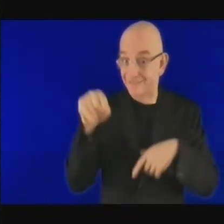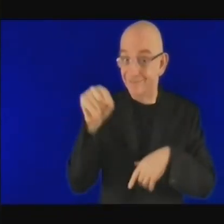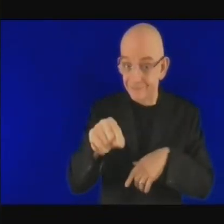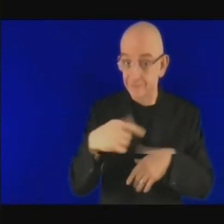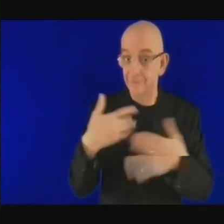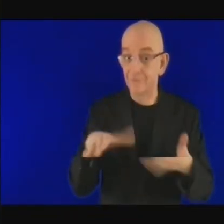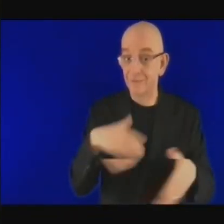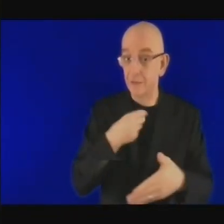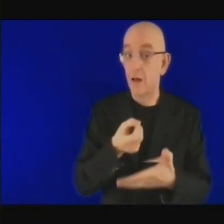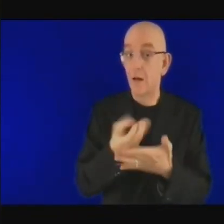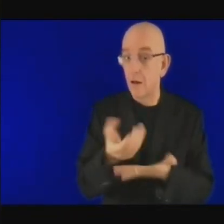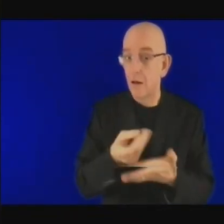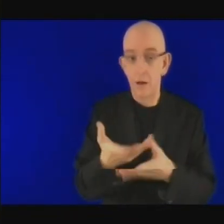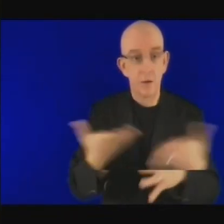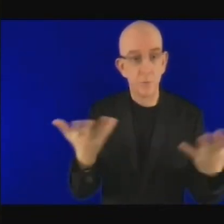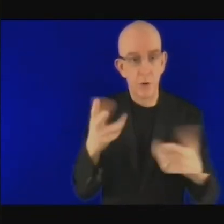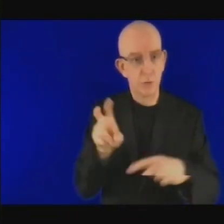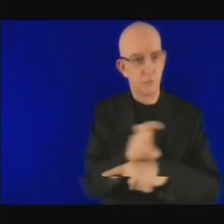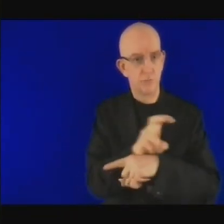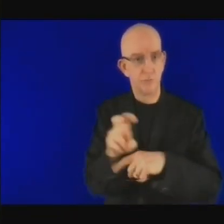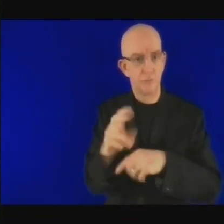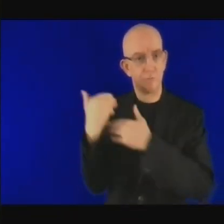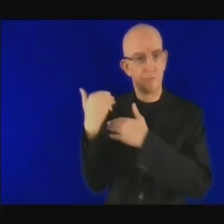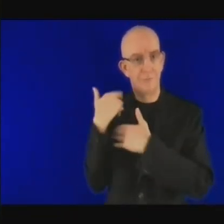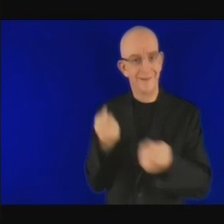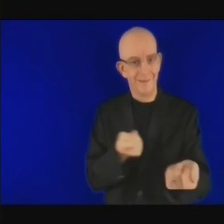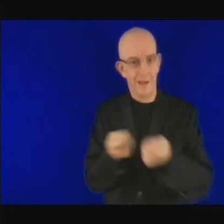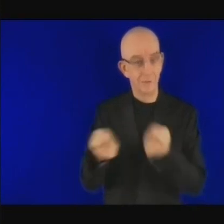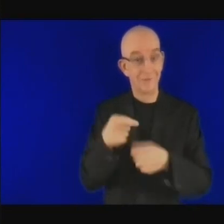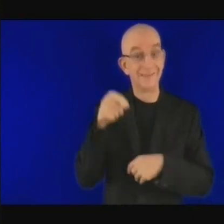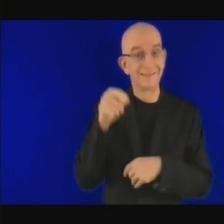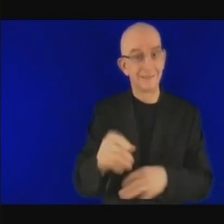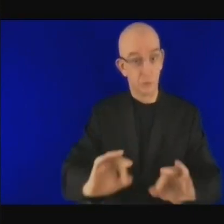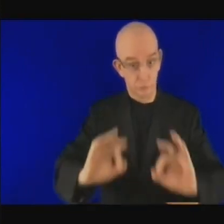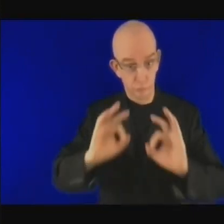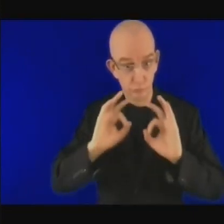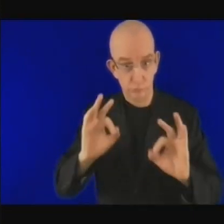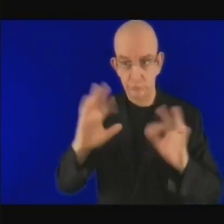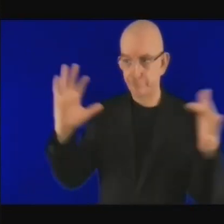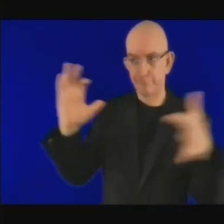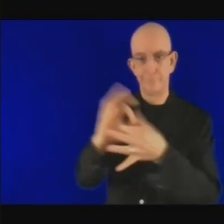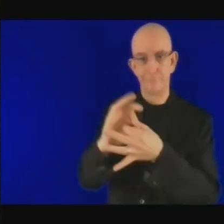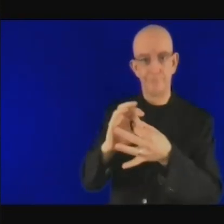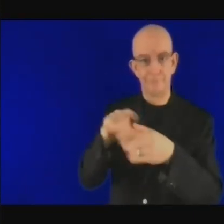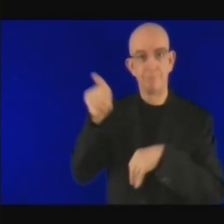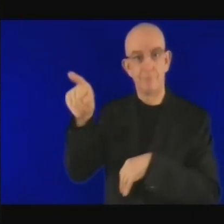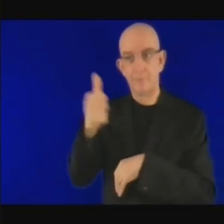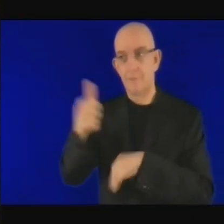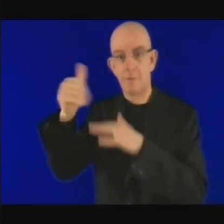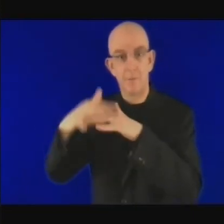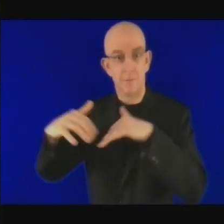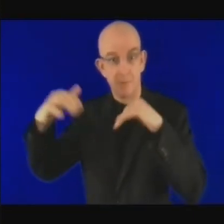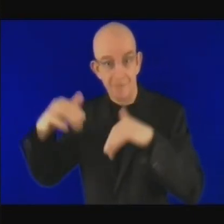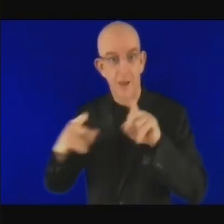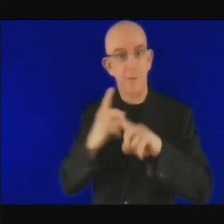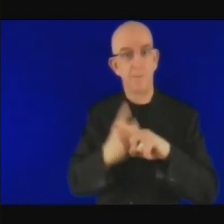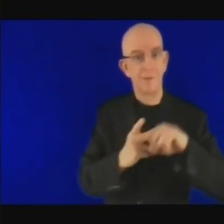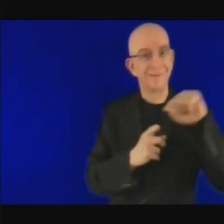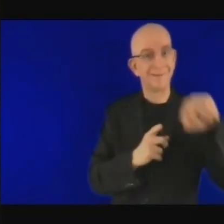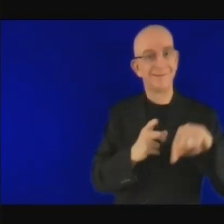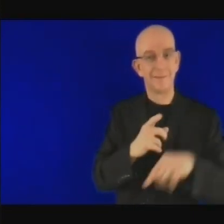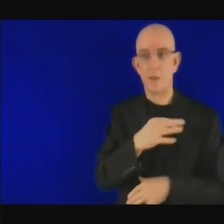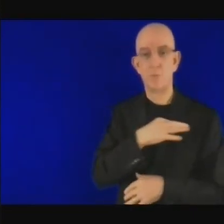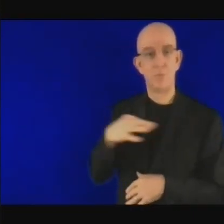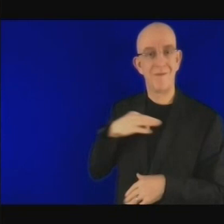cela peut favoriser l'obtention de ressources du secteur privé. C'est pour cela qu'il